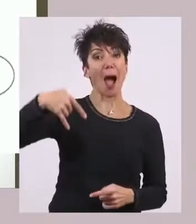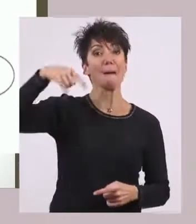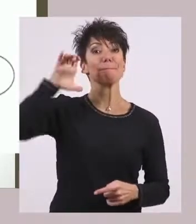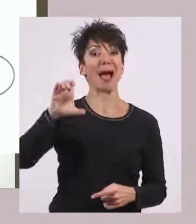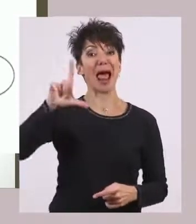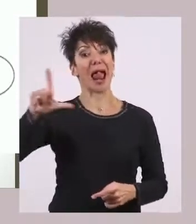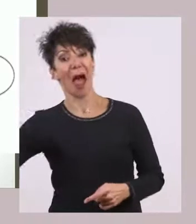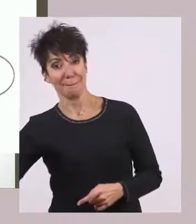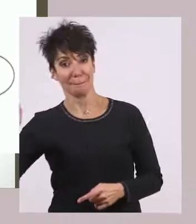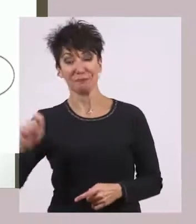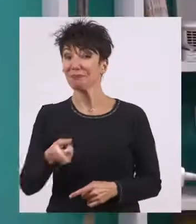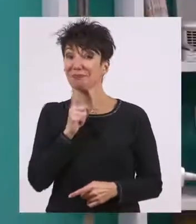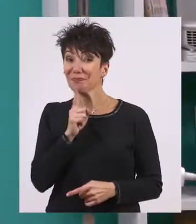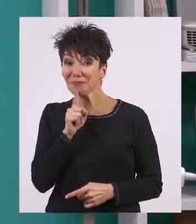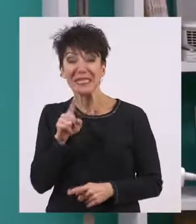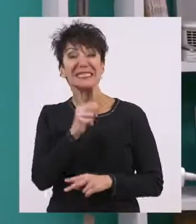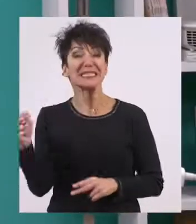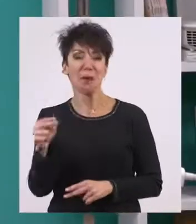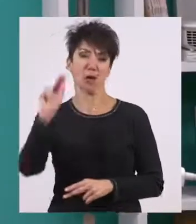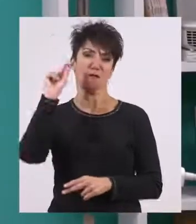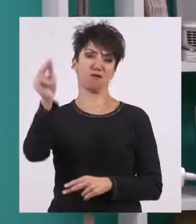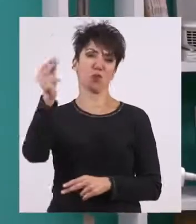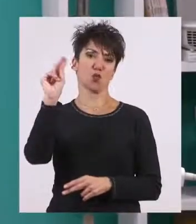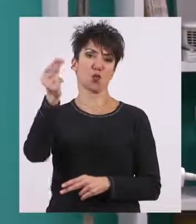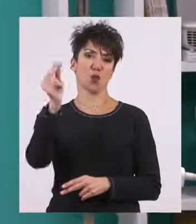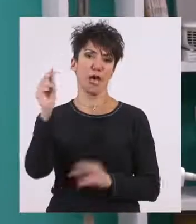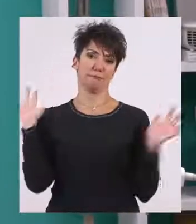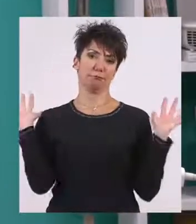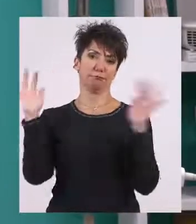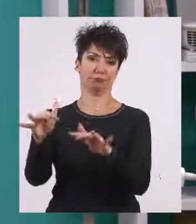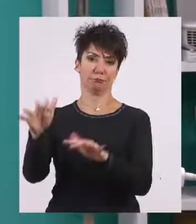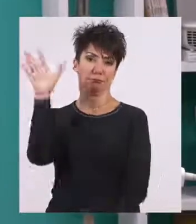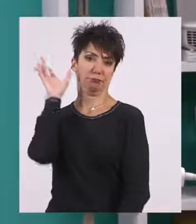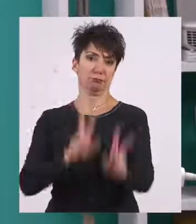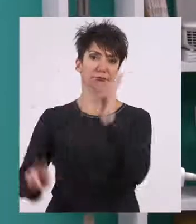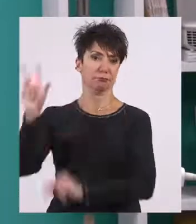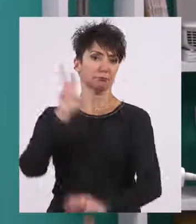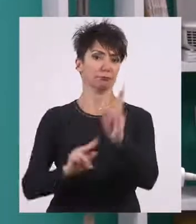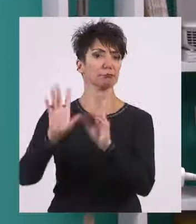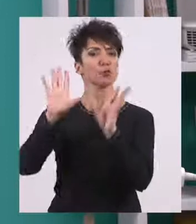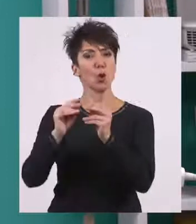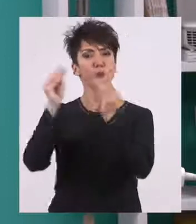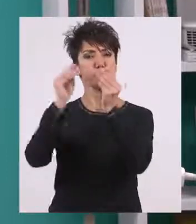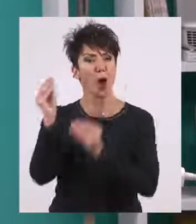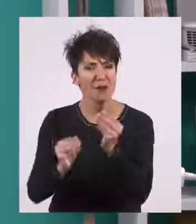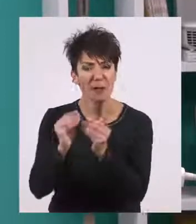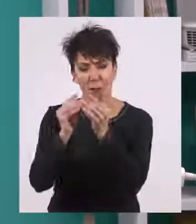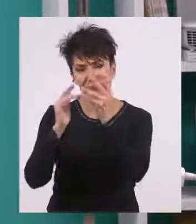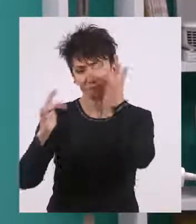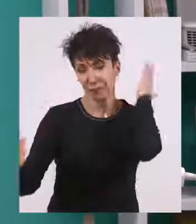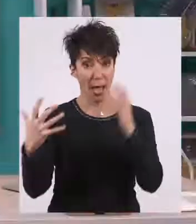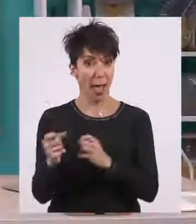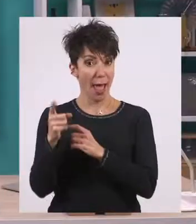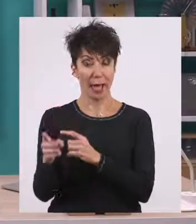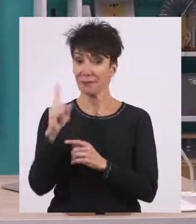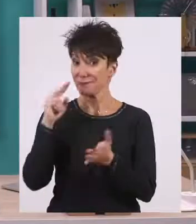Όπου εκεί συγκεντρώνονται όλοι οι Σπαρτιάτες και συζητάνε για ό,τι τους αφορά. Βέβαια